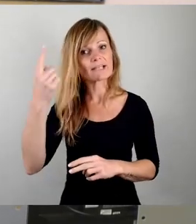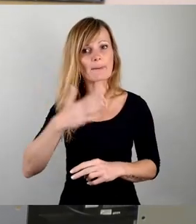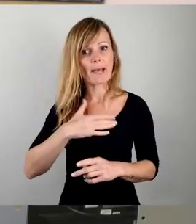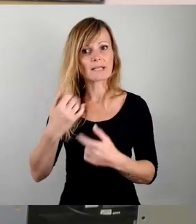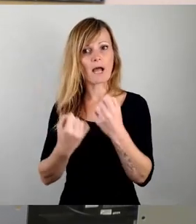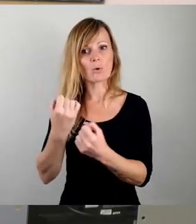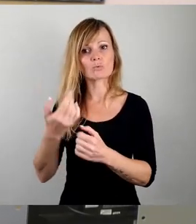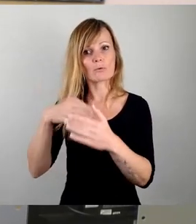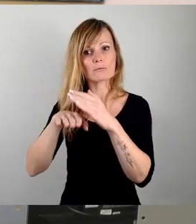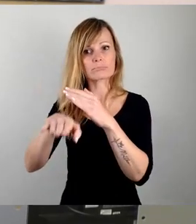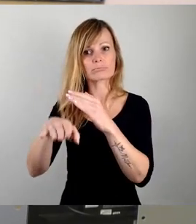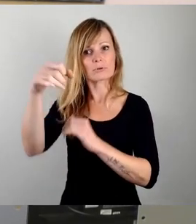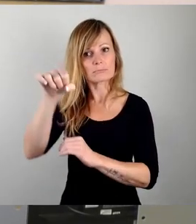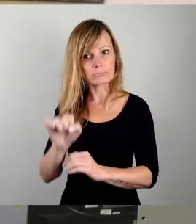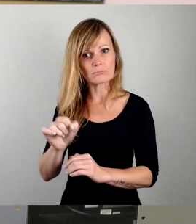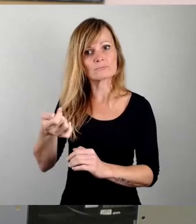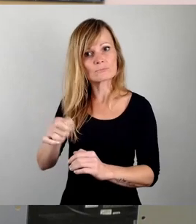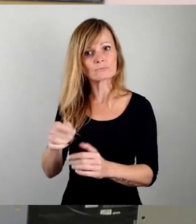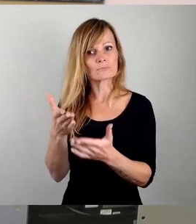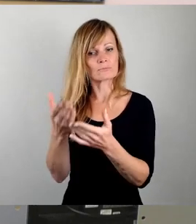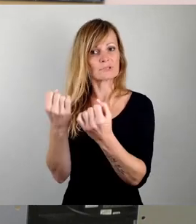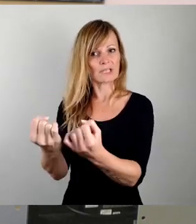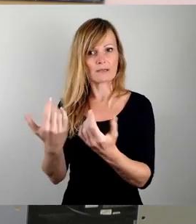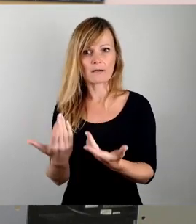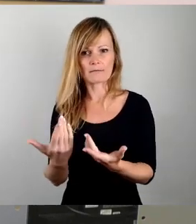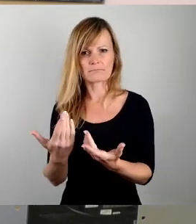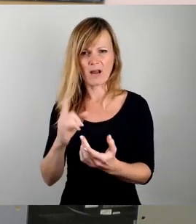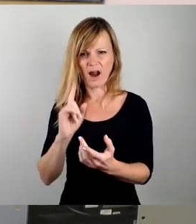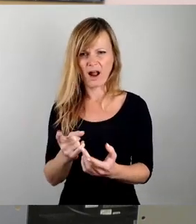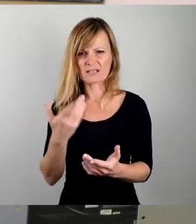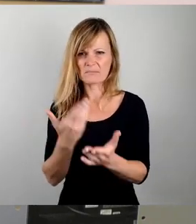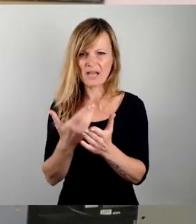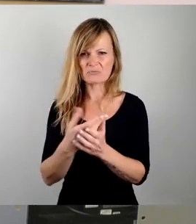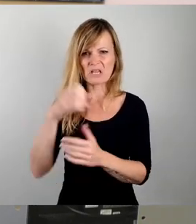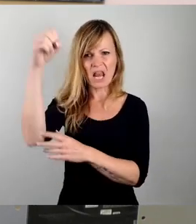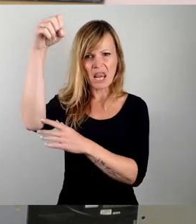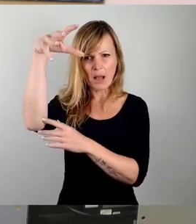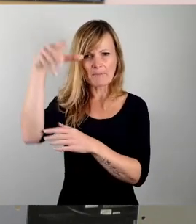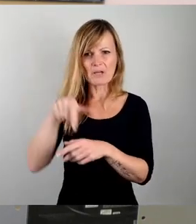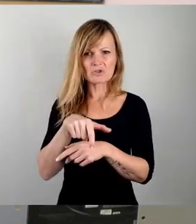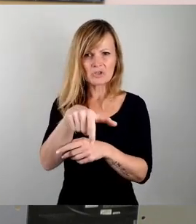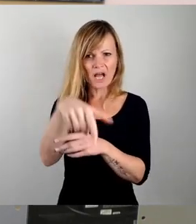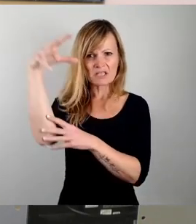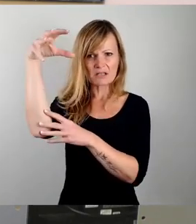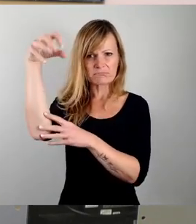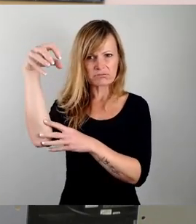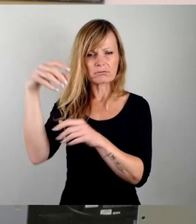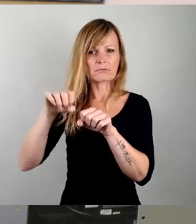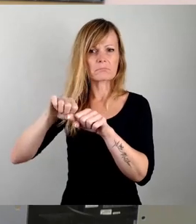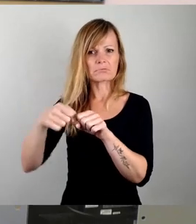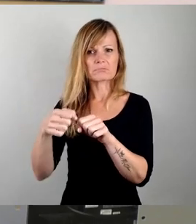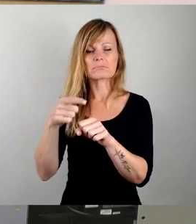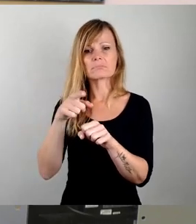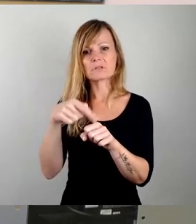steht, statt am Straßenrand unter einer kaputten Straßenbeleuchtung. Sie sind auch Werkstätten.